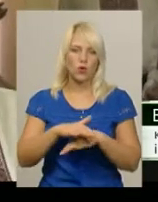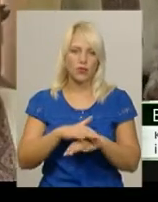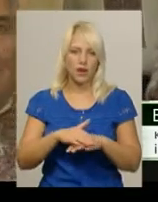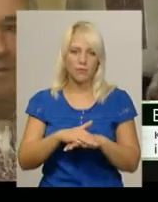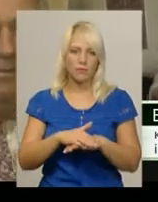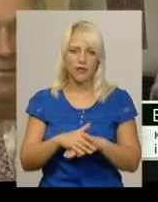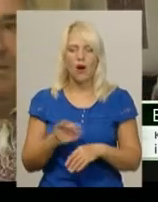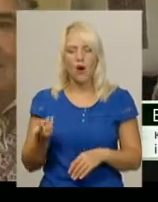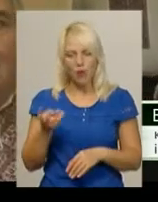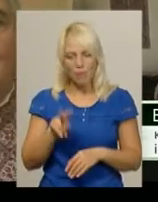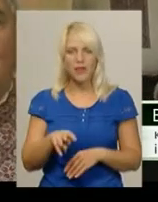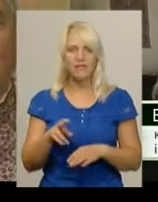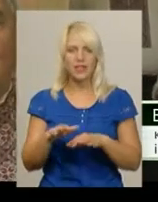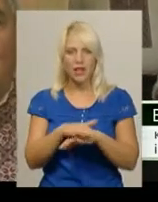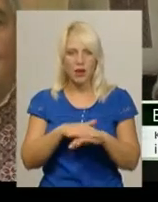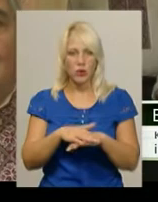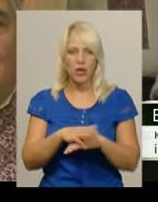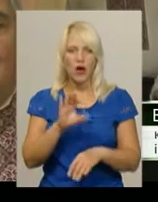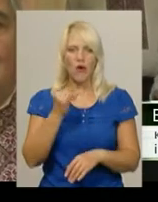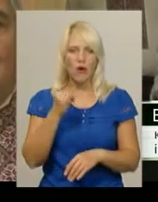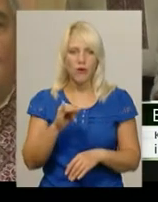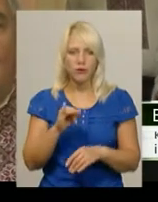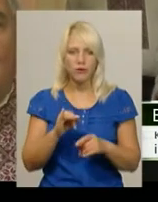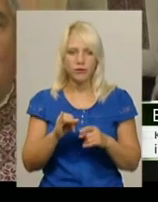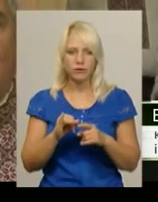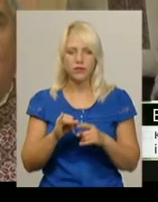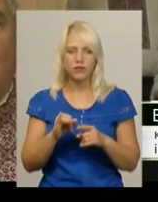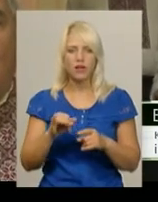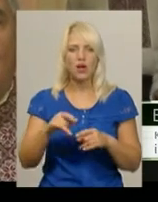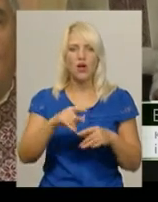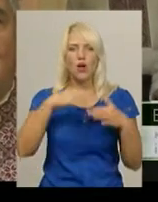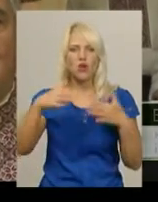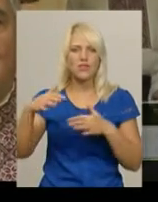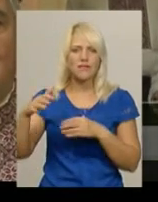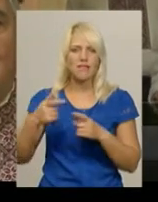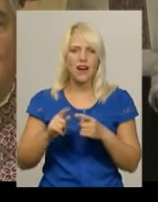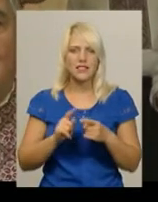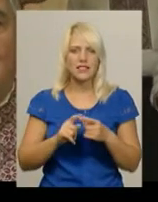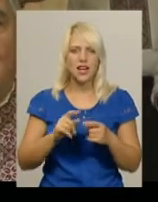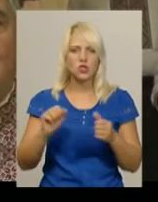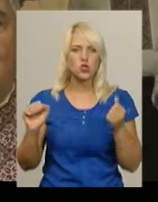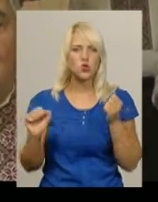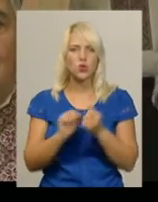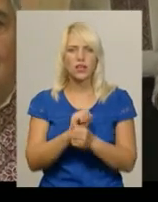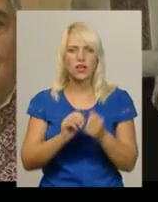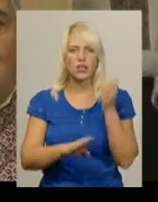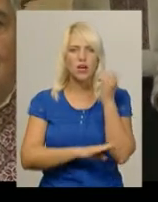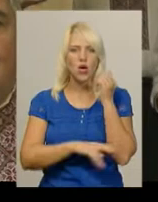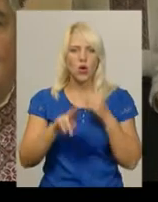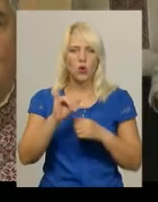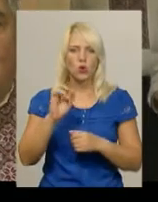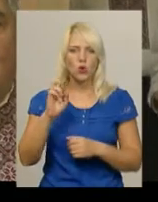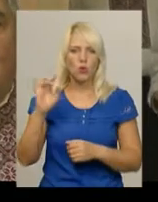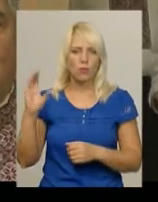Обидві народні пісні. Перша «Ой, розвивайся та сухий дубе» і першим заспівав черкаський хор колись. Ми це